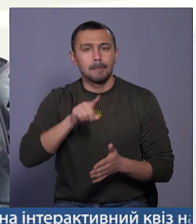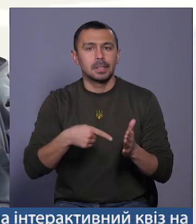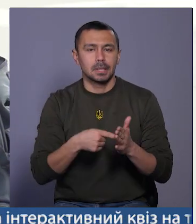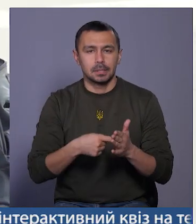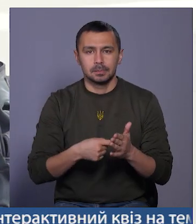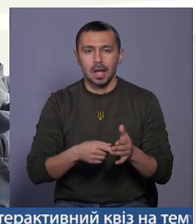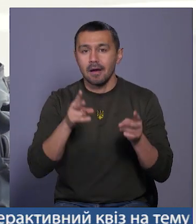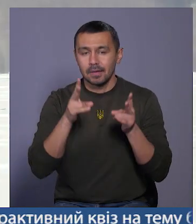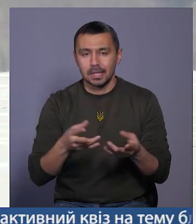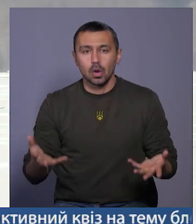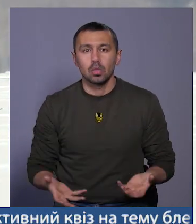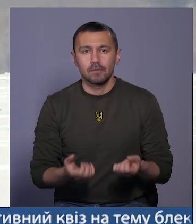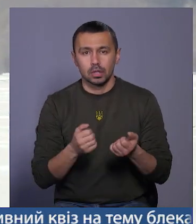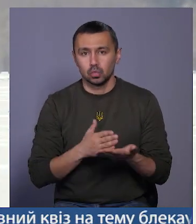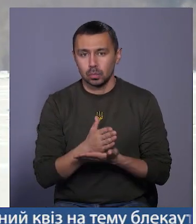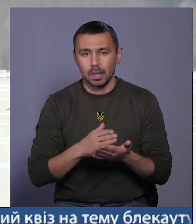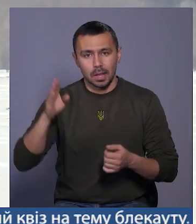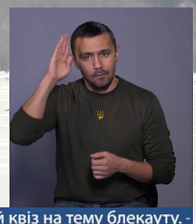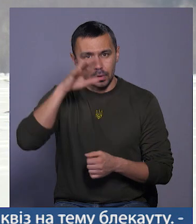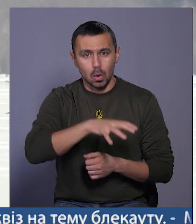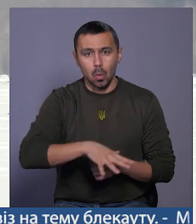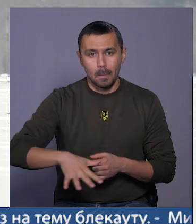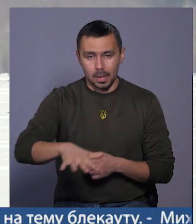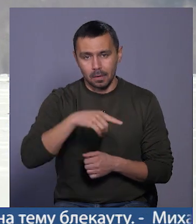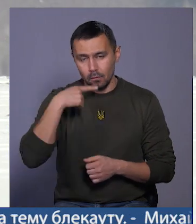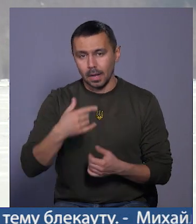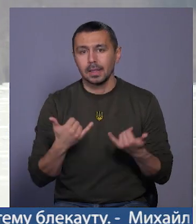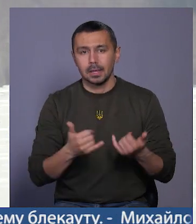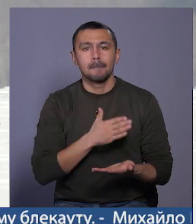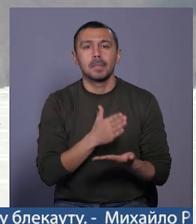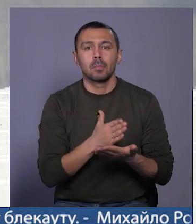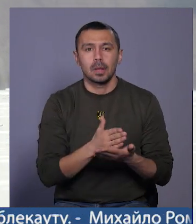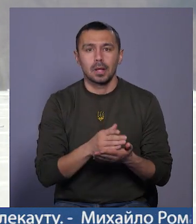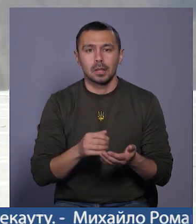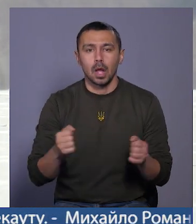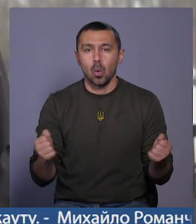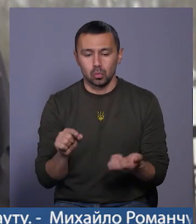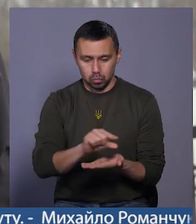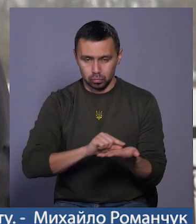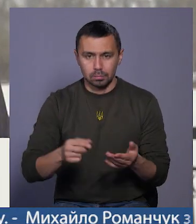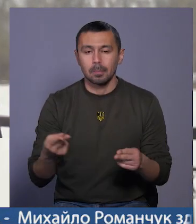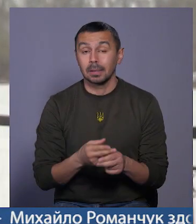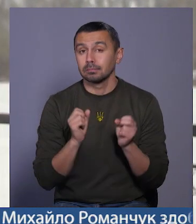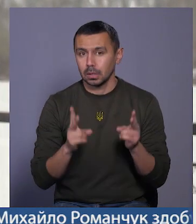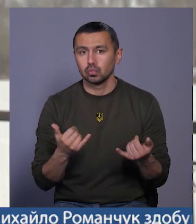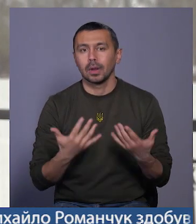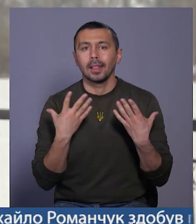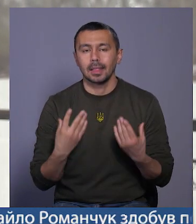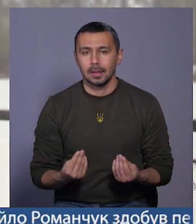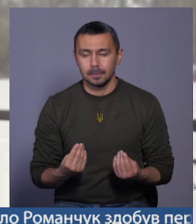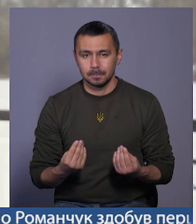комунальній аварійно-рятувальній службі на водних об'єктах кажуть, нині перебувати на льоду безпечно. На сьогоднішній день